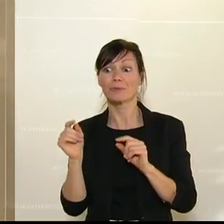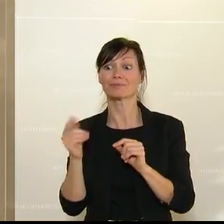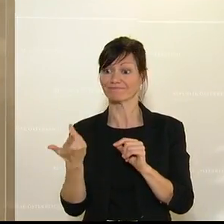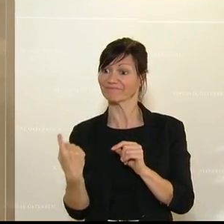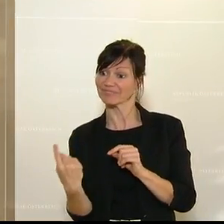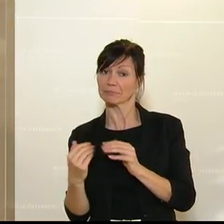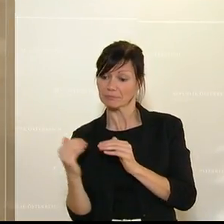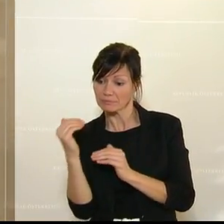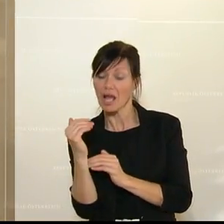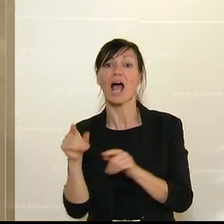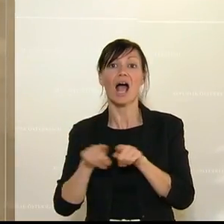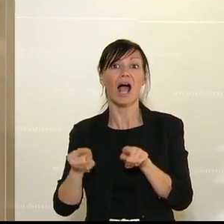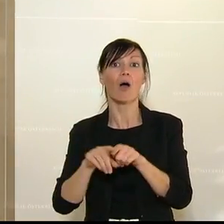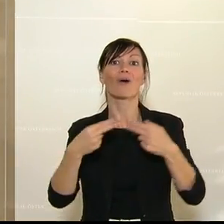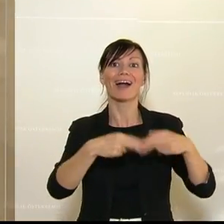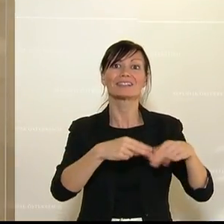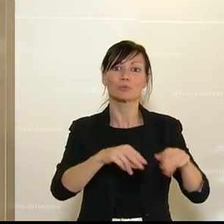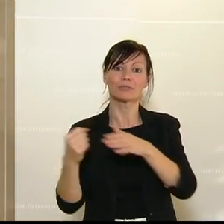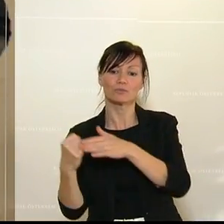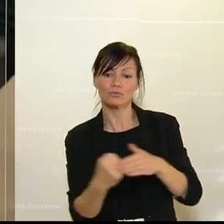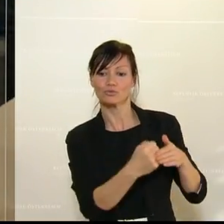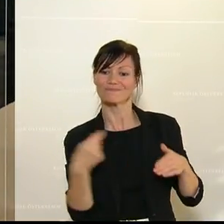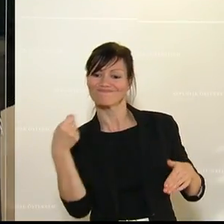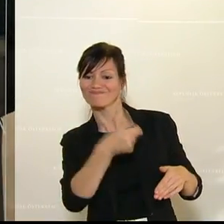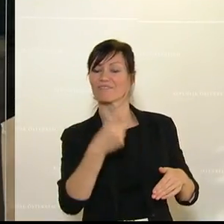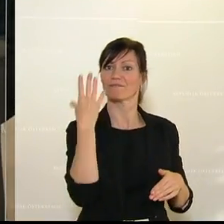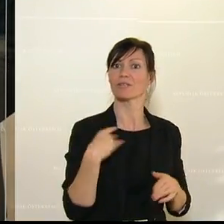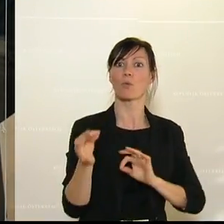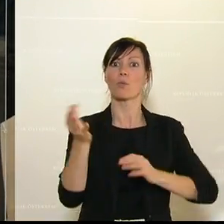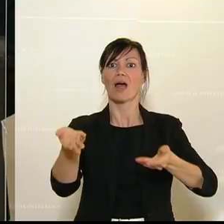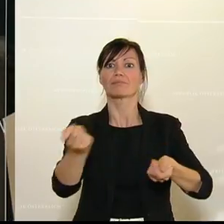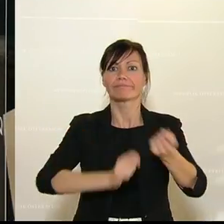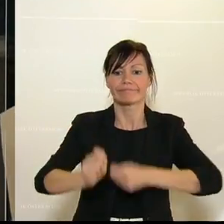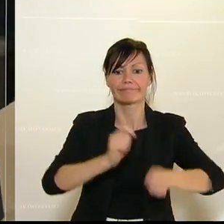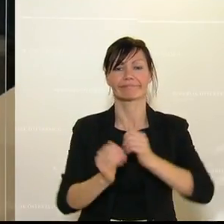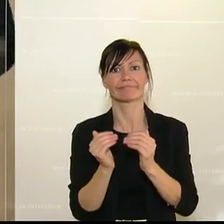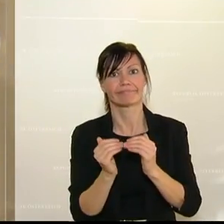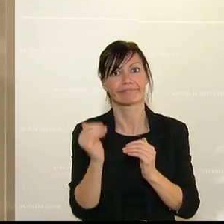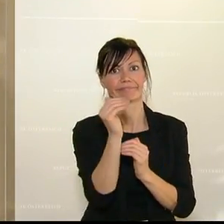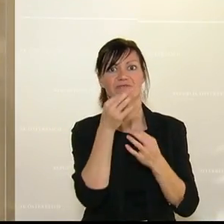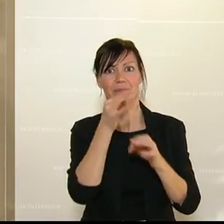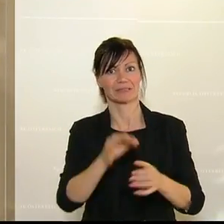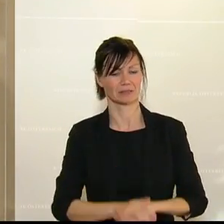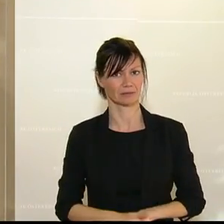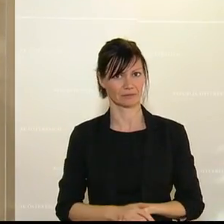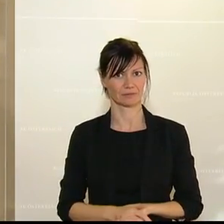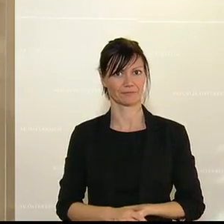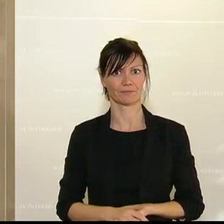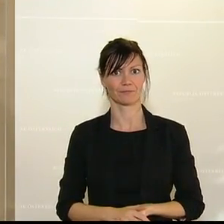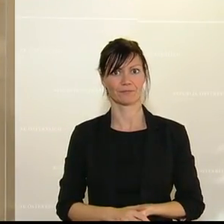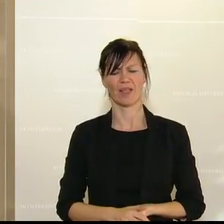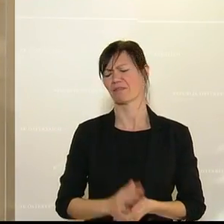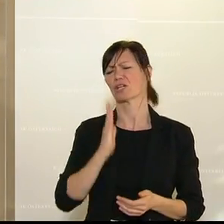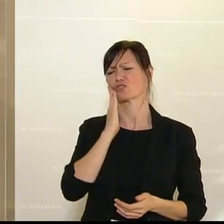bzw. die Gastronomie und den Handel unterstützen. Eins möchte ich aber auch noch sagen, Sie haben das beschämend gefunden, dass man über die